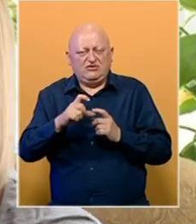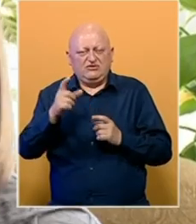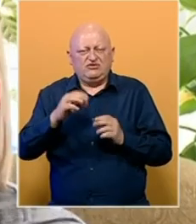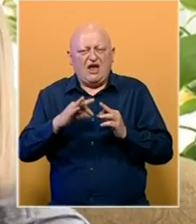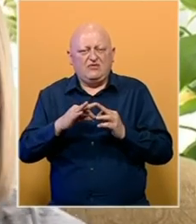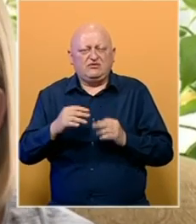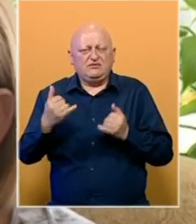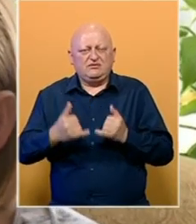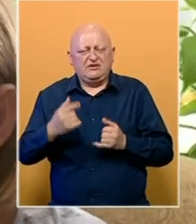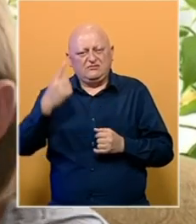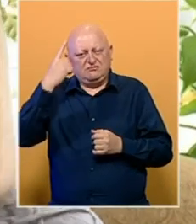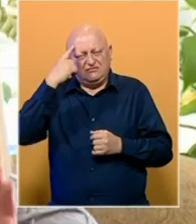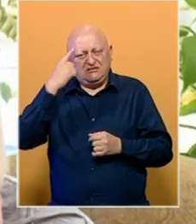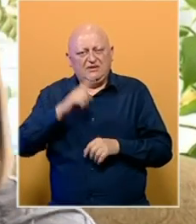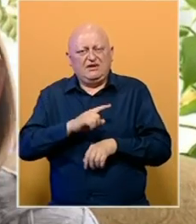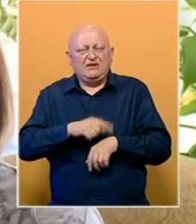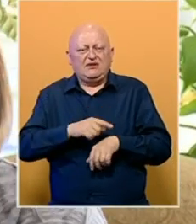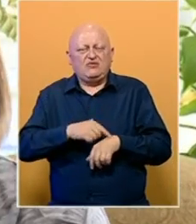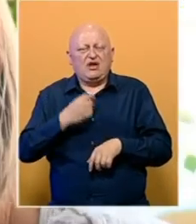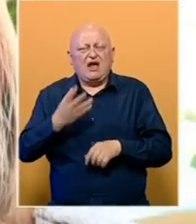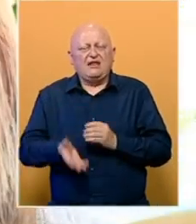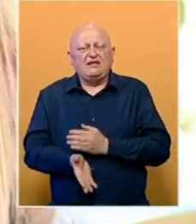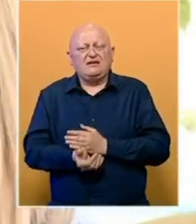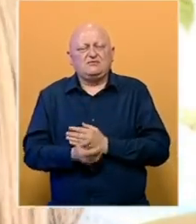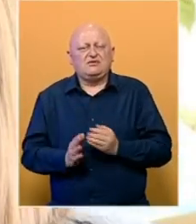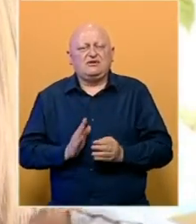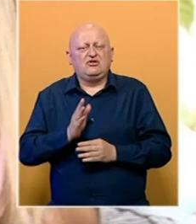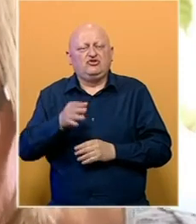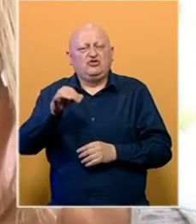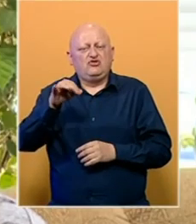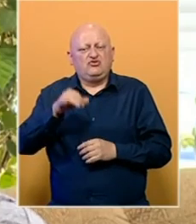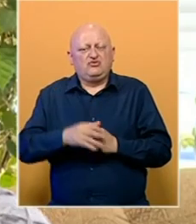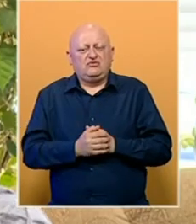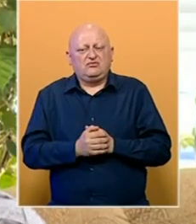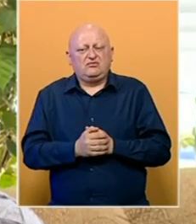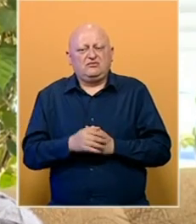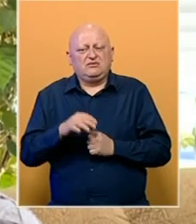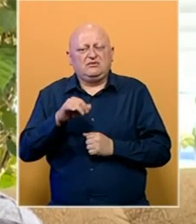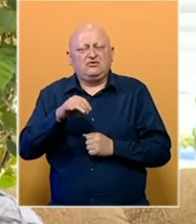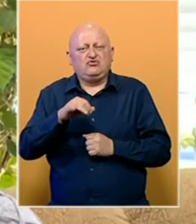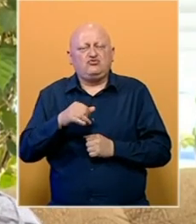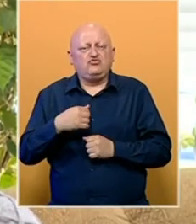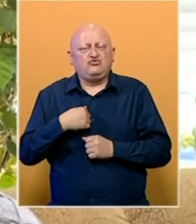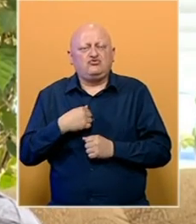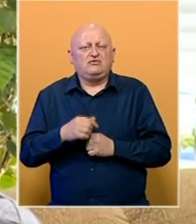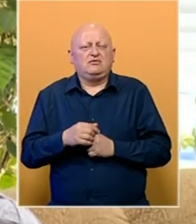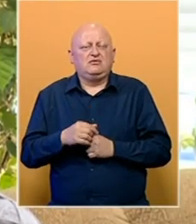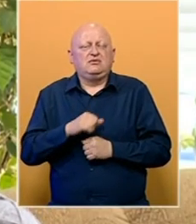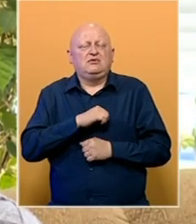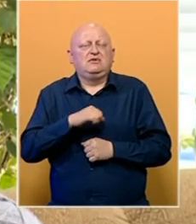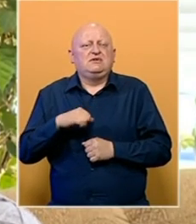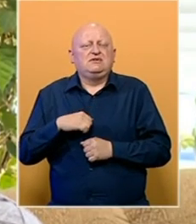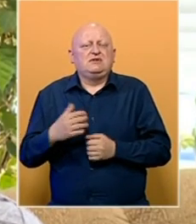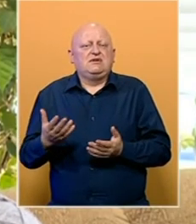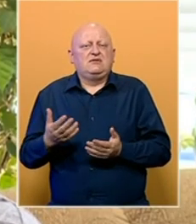Abdurahmanović se i danas prisjeća trenutaka kada je kao izbjeglica stigla u Tuzlu. Za Tuzlu zaista samo ko